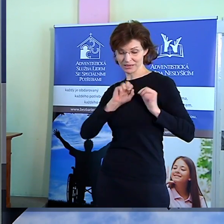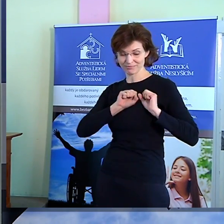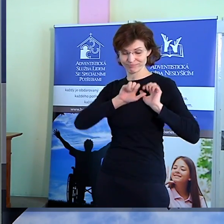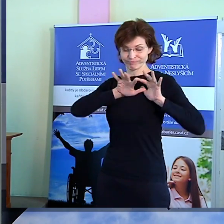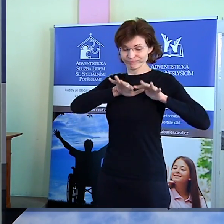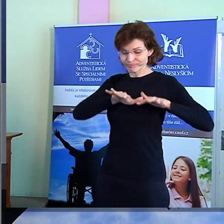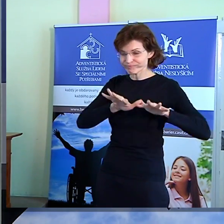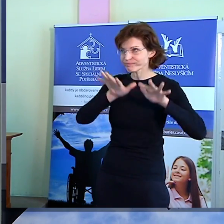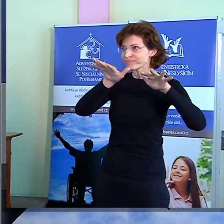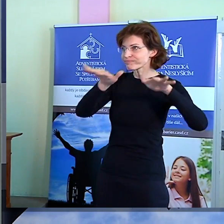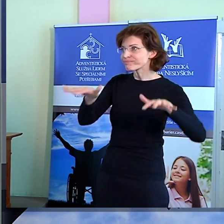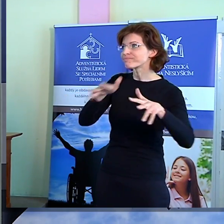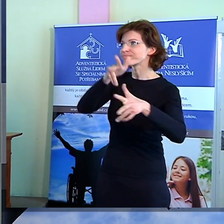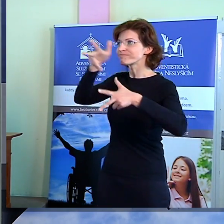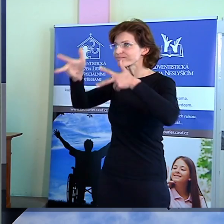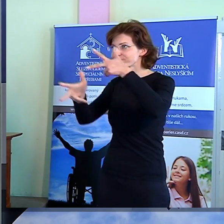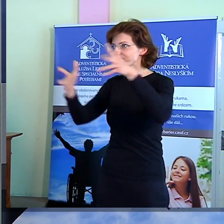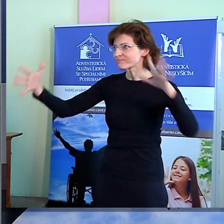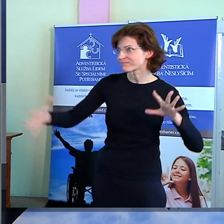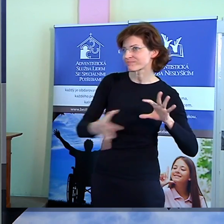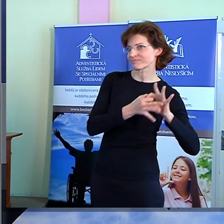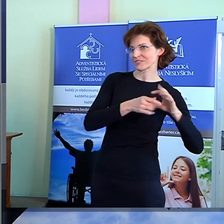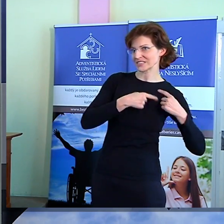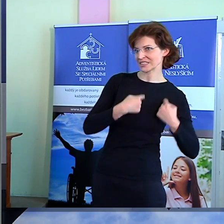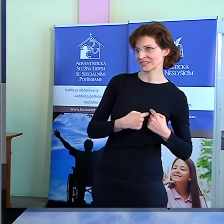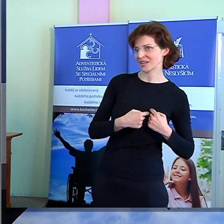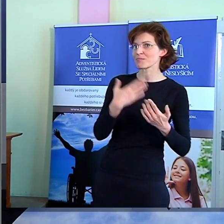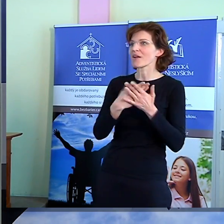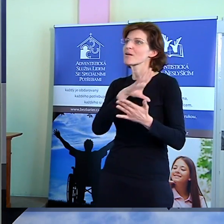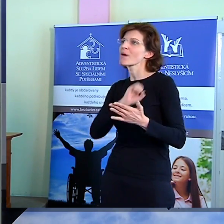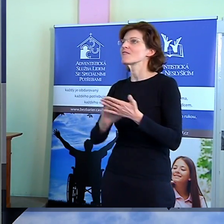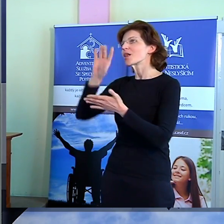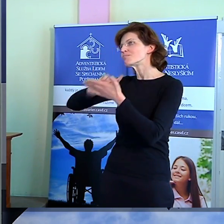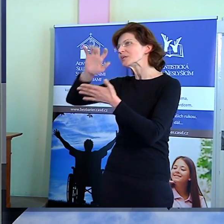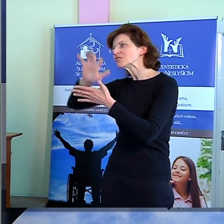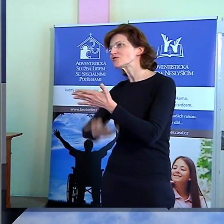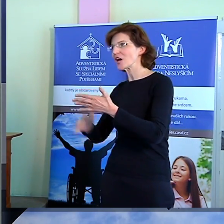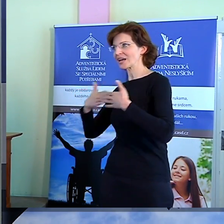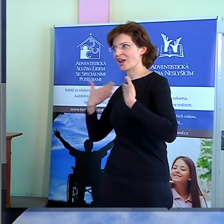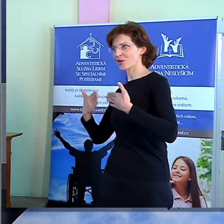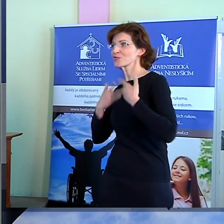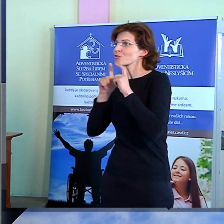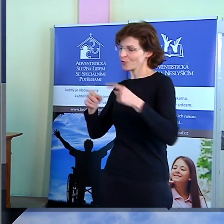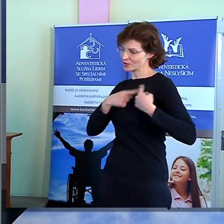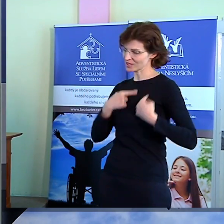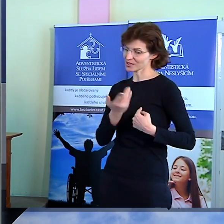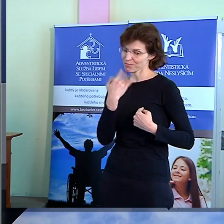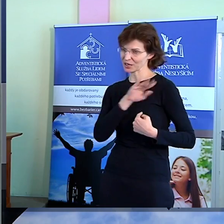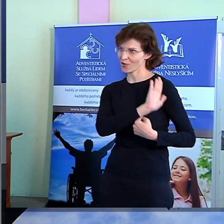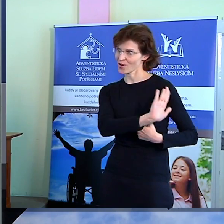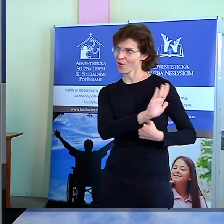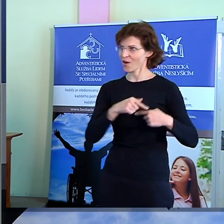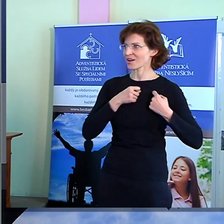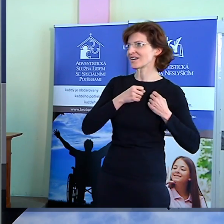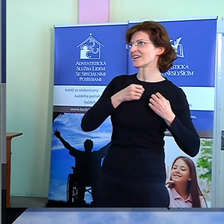A Pavel hovořil o radosti, protože ji žil. Čím žijeme my? Co je pro